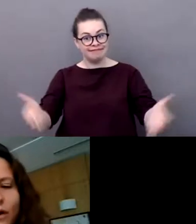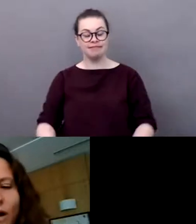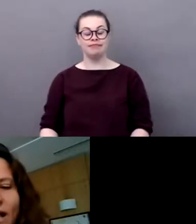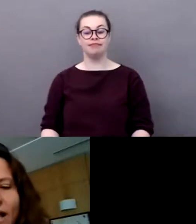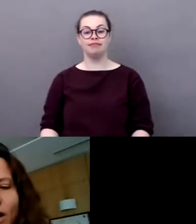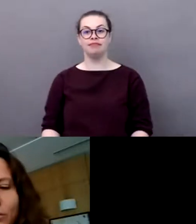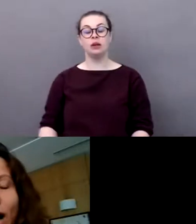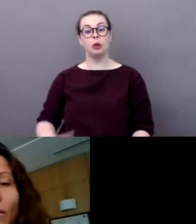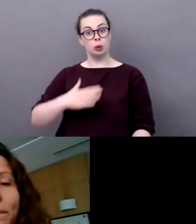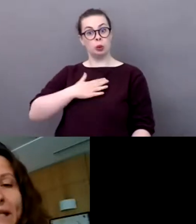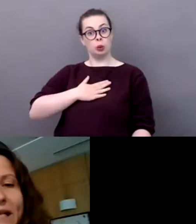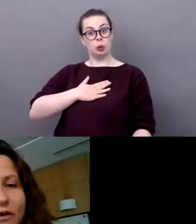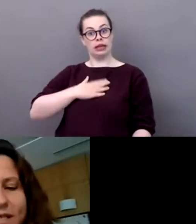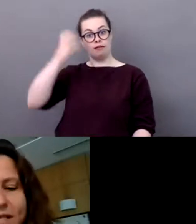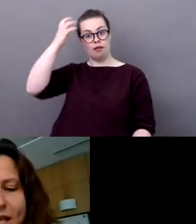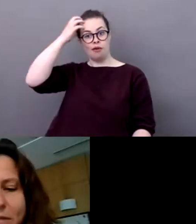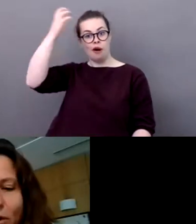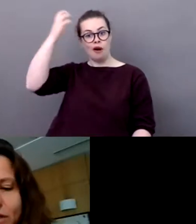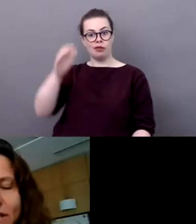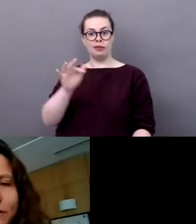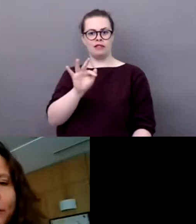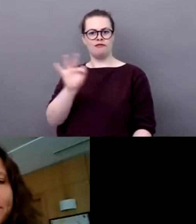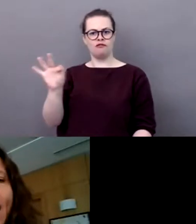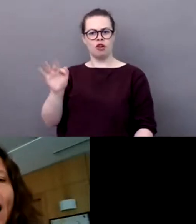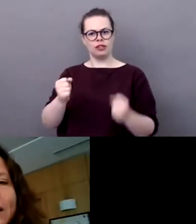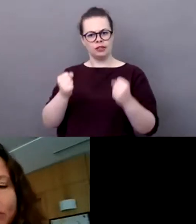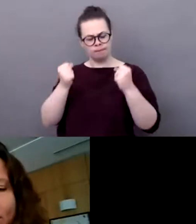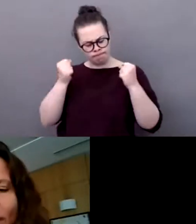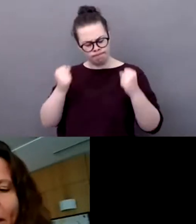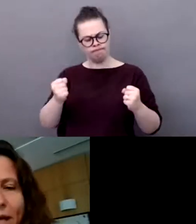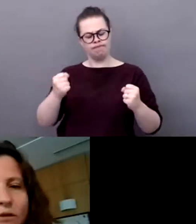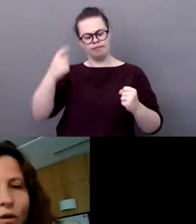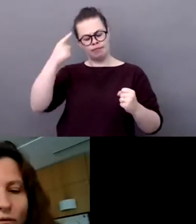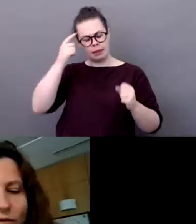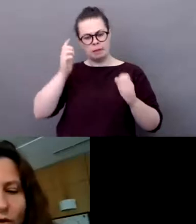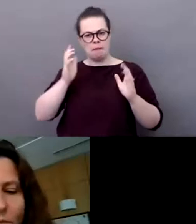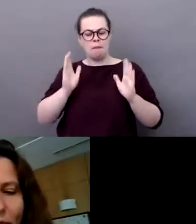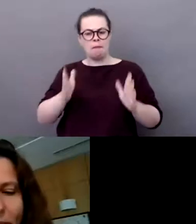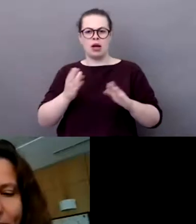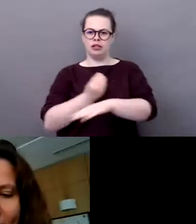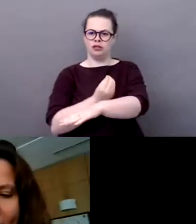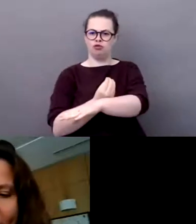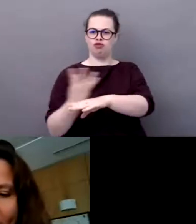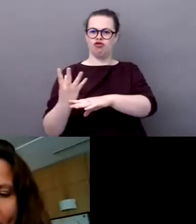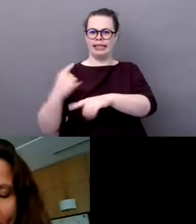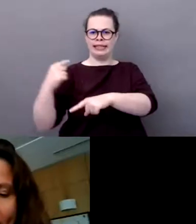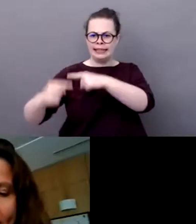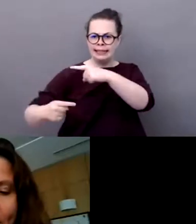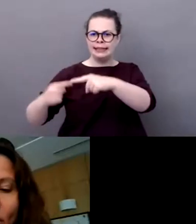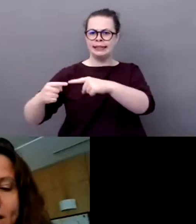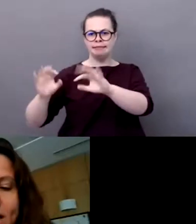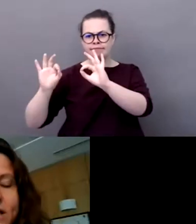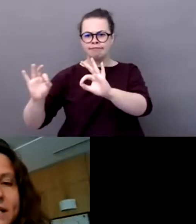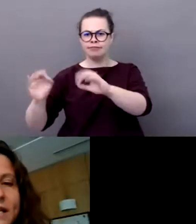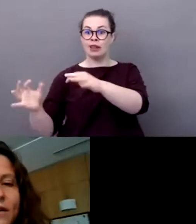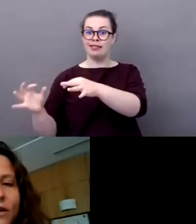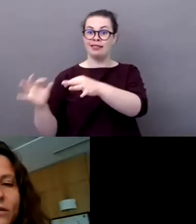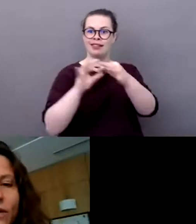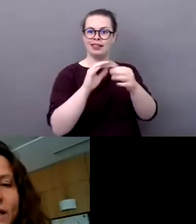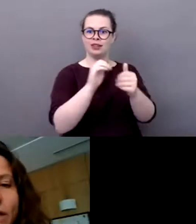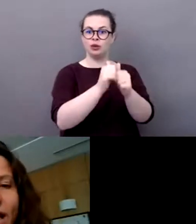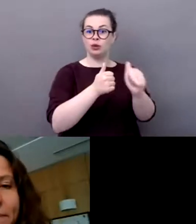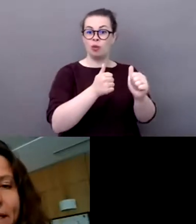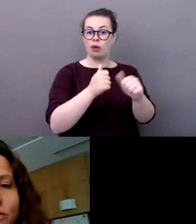accompagner l'écosystème sportif à réduire son impact sur l'environnement. D'abord, il s'agissait